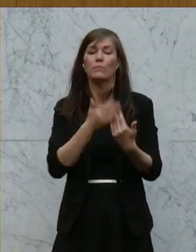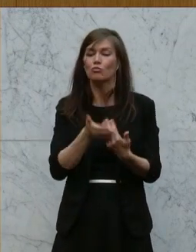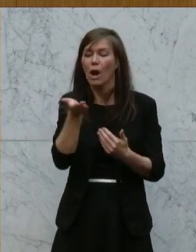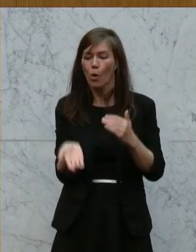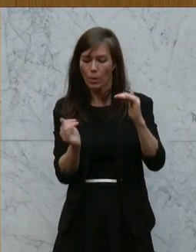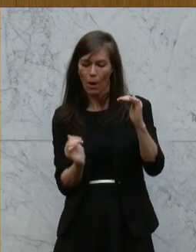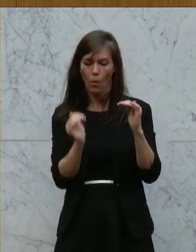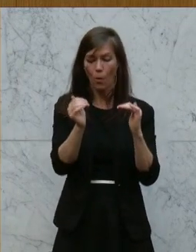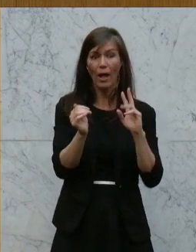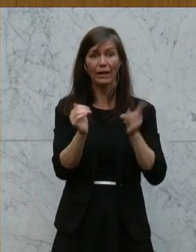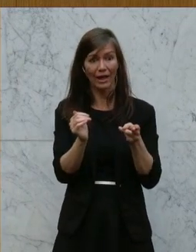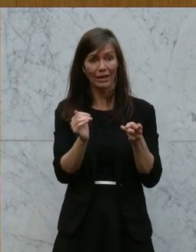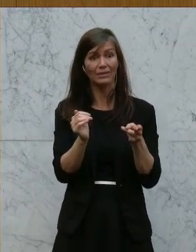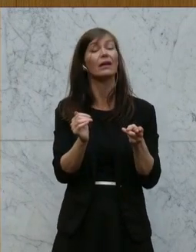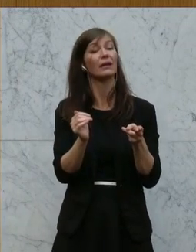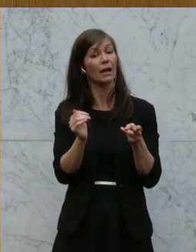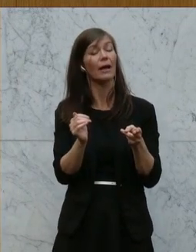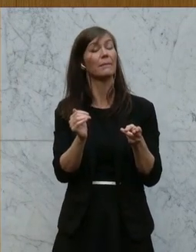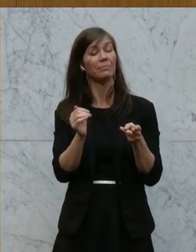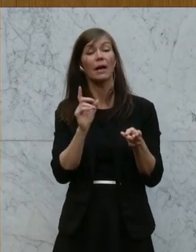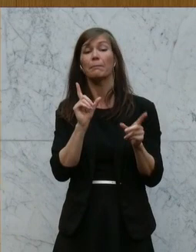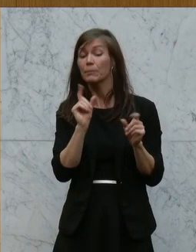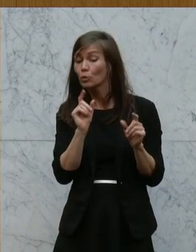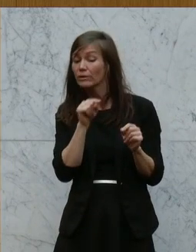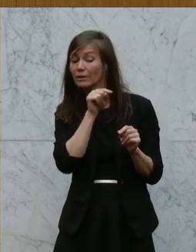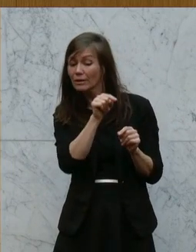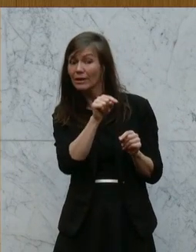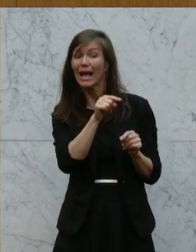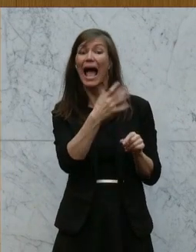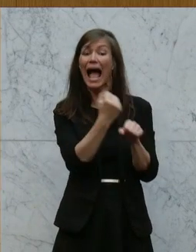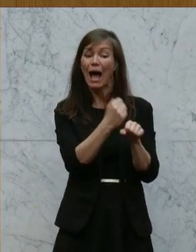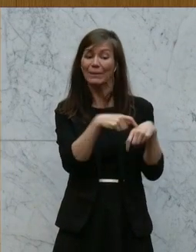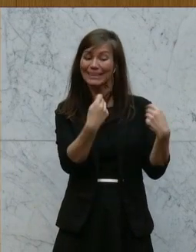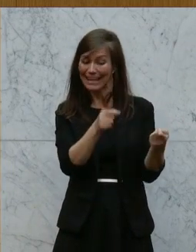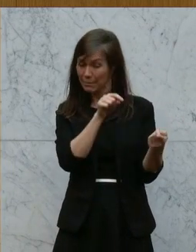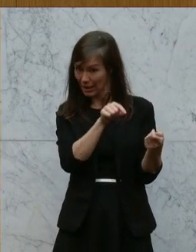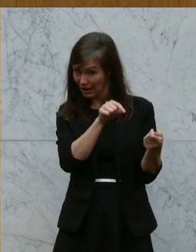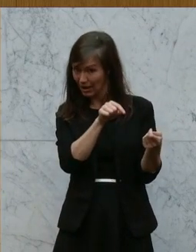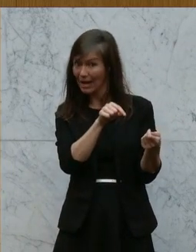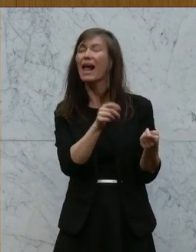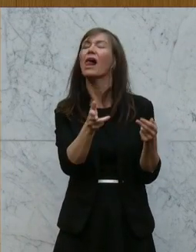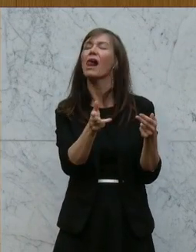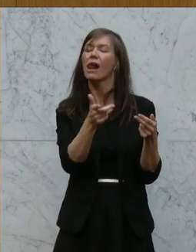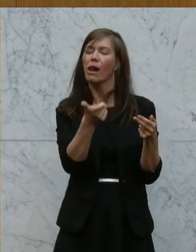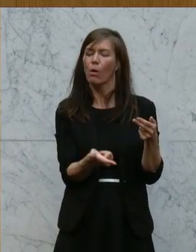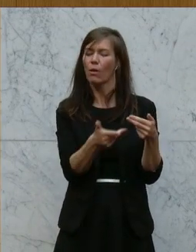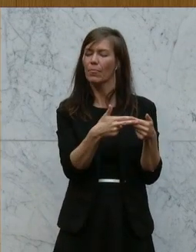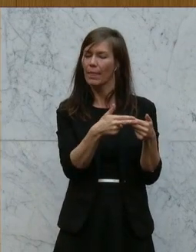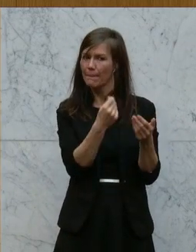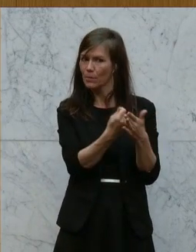Einkommen, mit mehr Einkommen besser auskommen, indem man das, was die Kosten in die Höhe treibt, nämlich vor allem die Lohnnebenkosten,